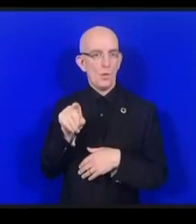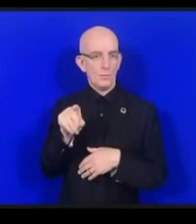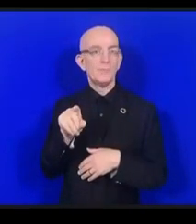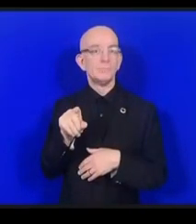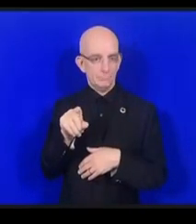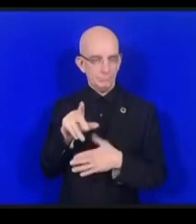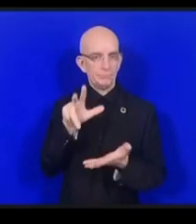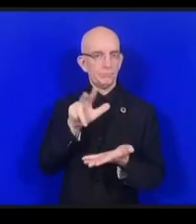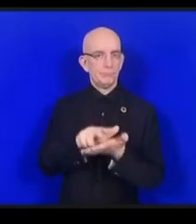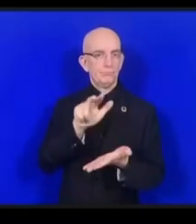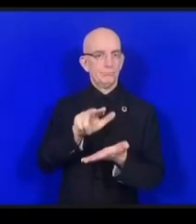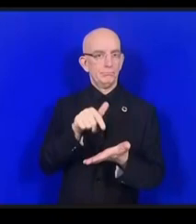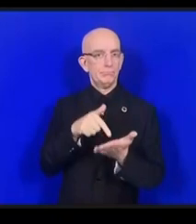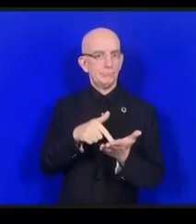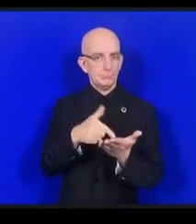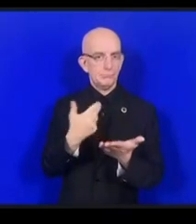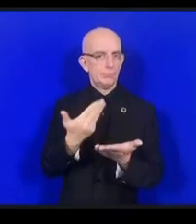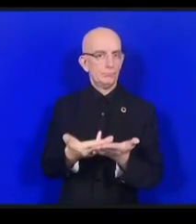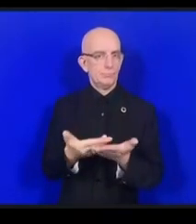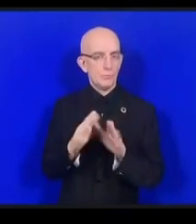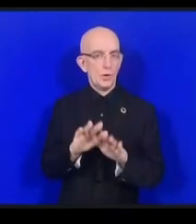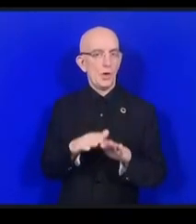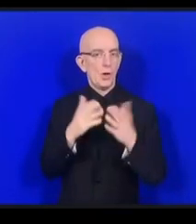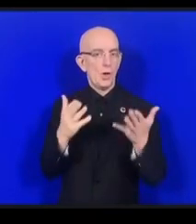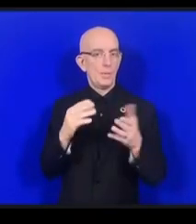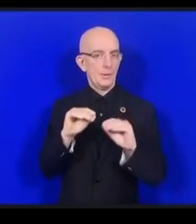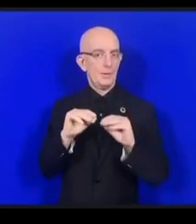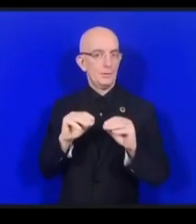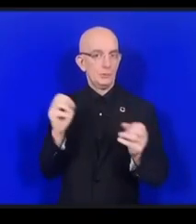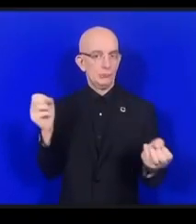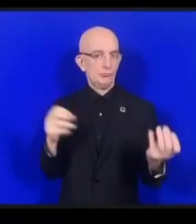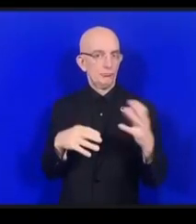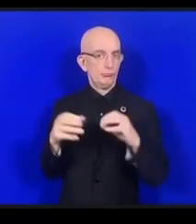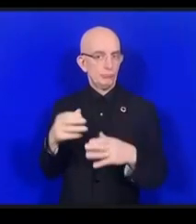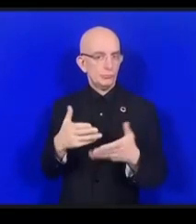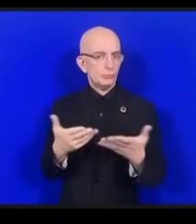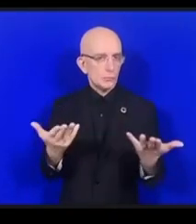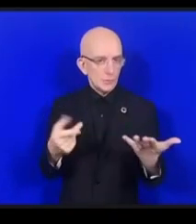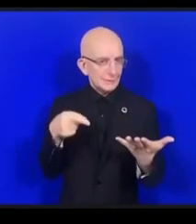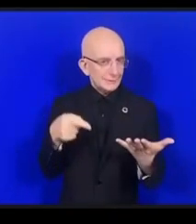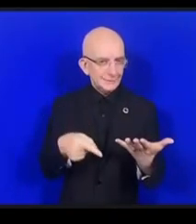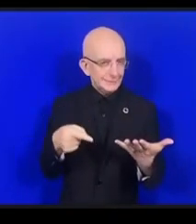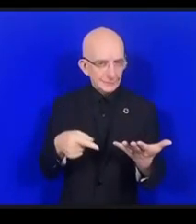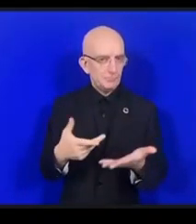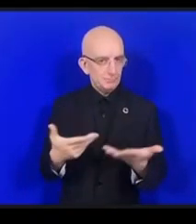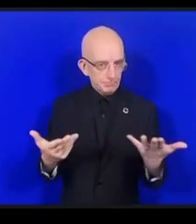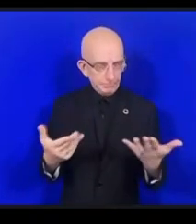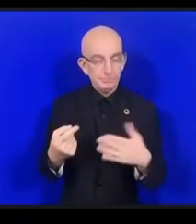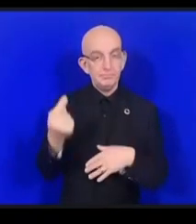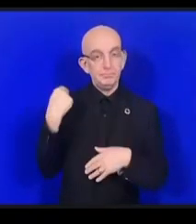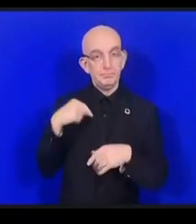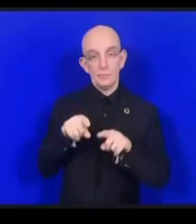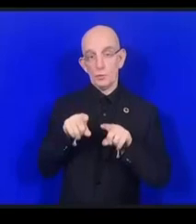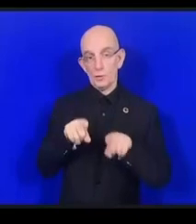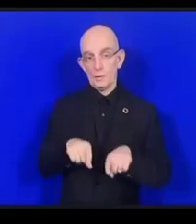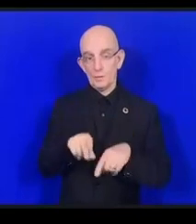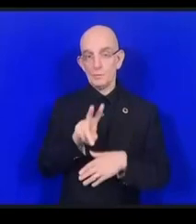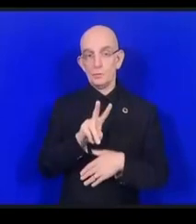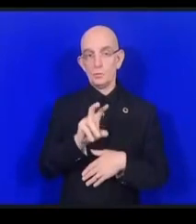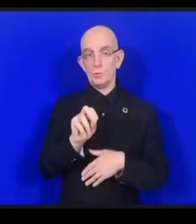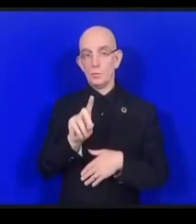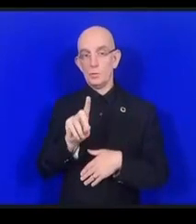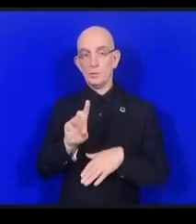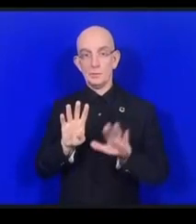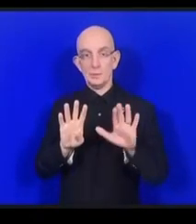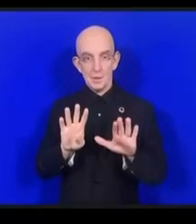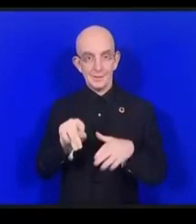s'agit. En novembre 2019, une coalition dynamique a été créée pour véritablement faire progresser à grand